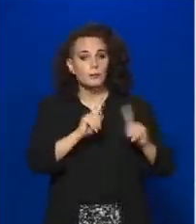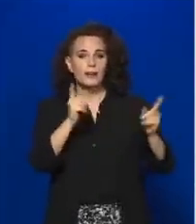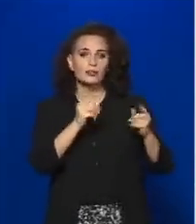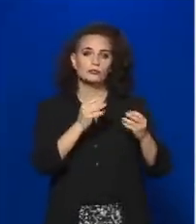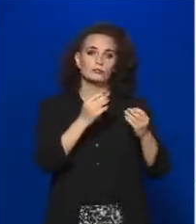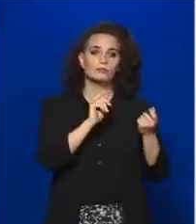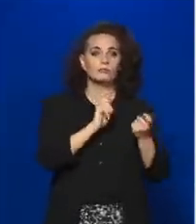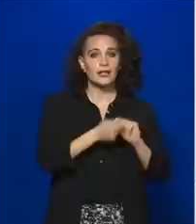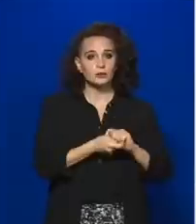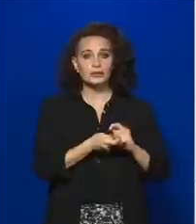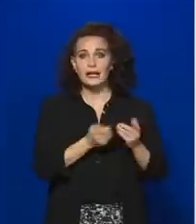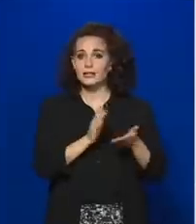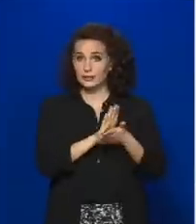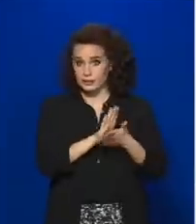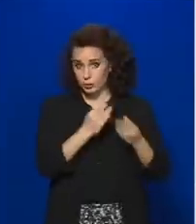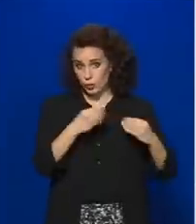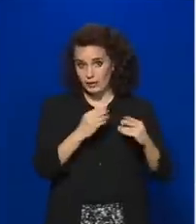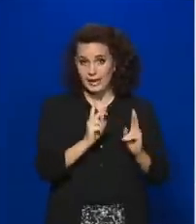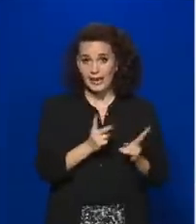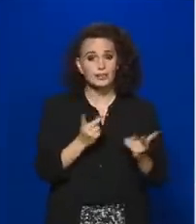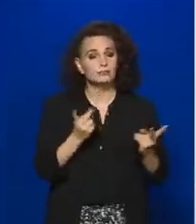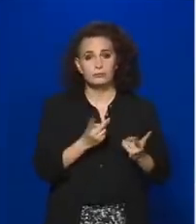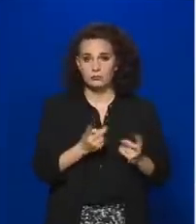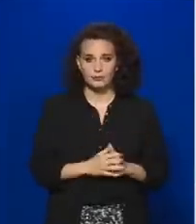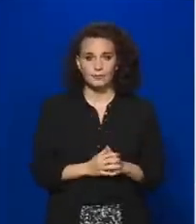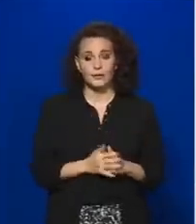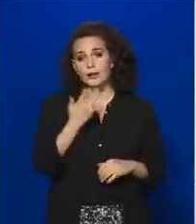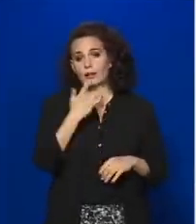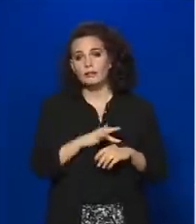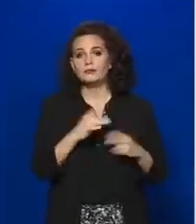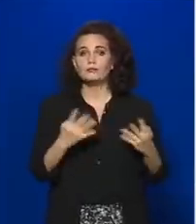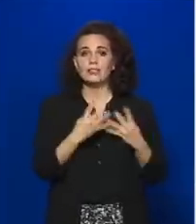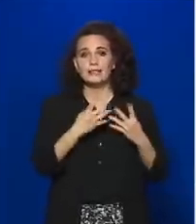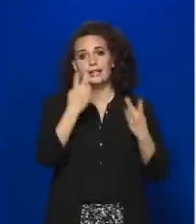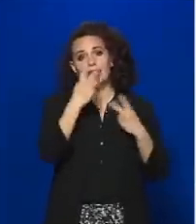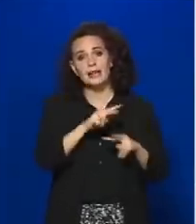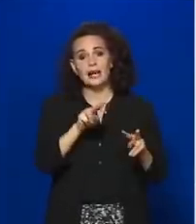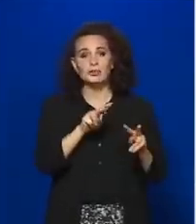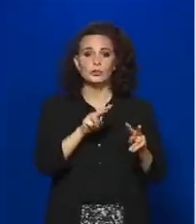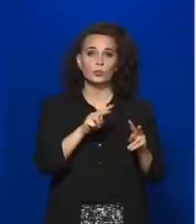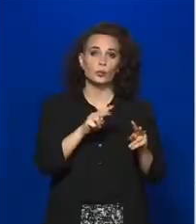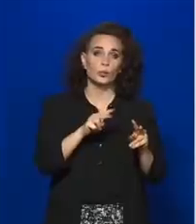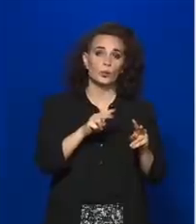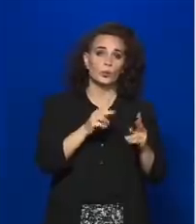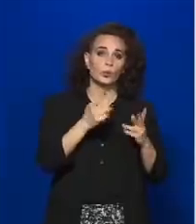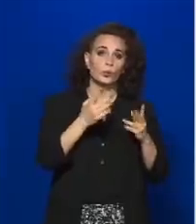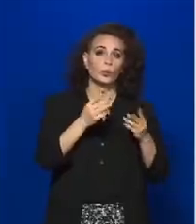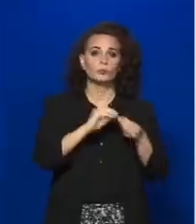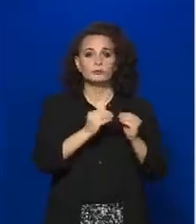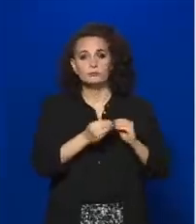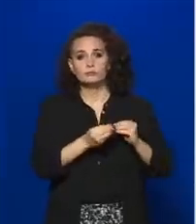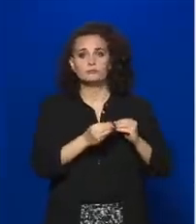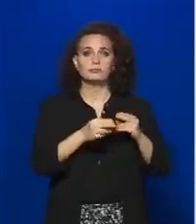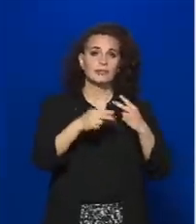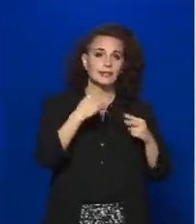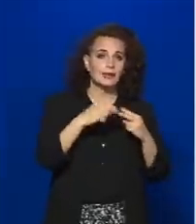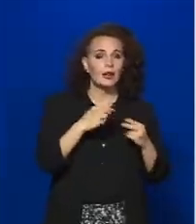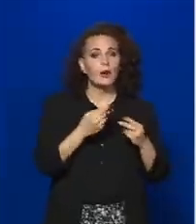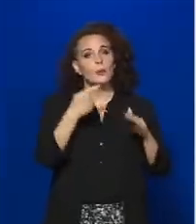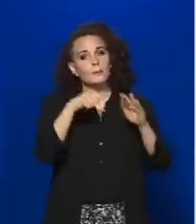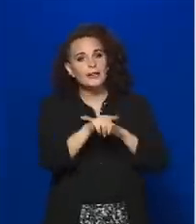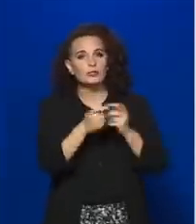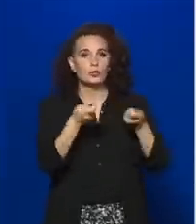az az, hogy a vendéglátó üzletek belső zárt